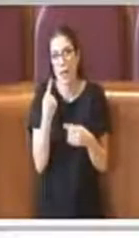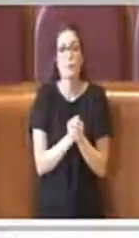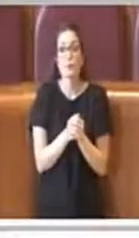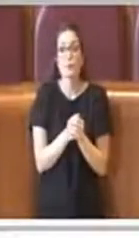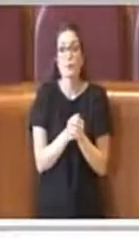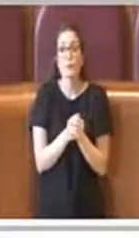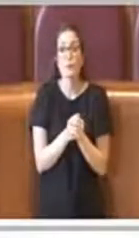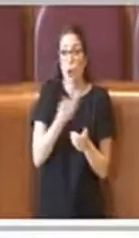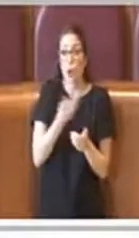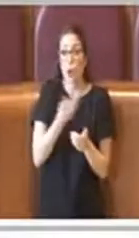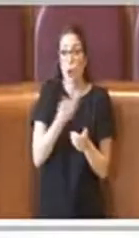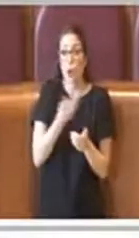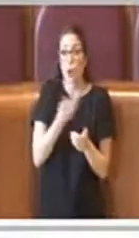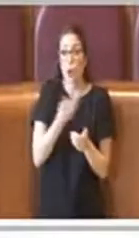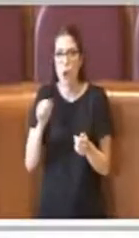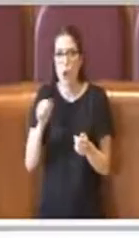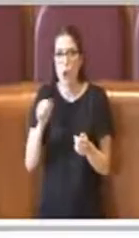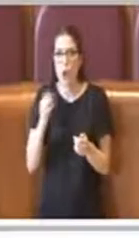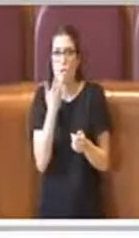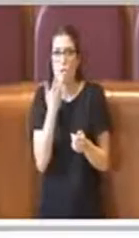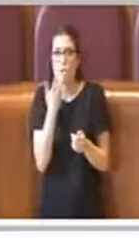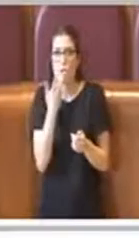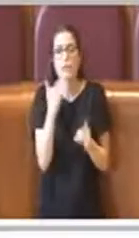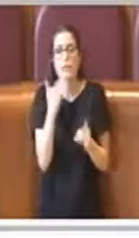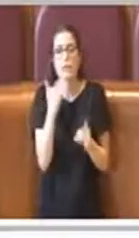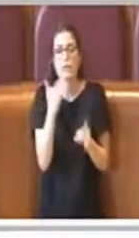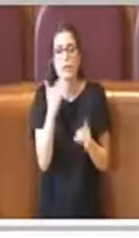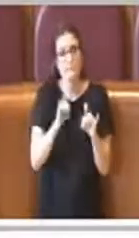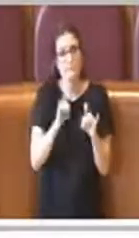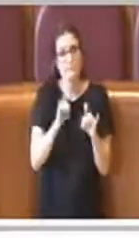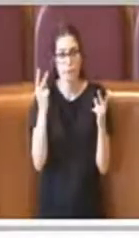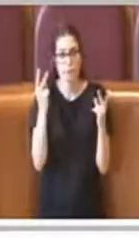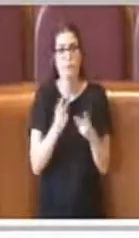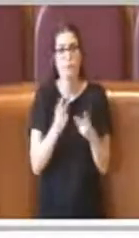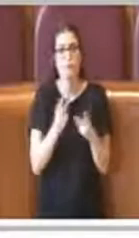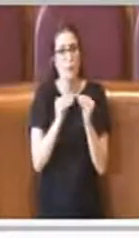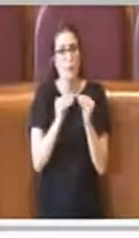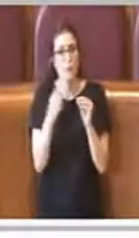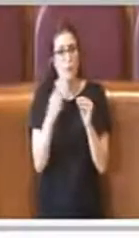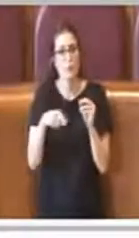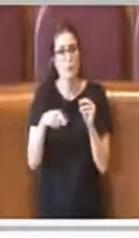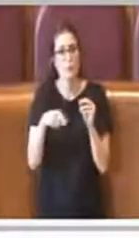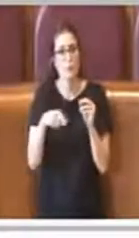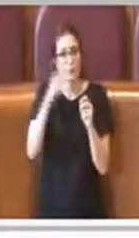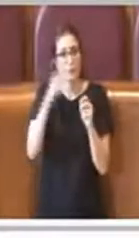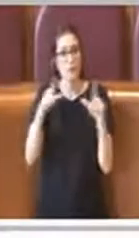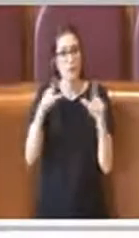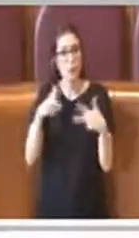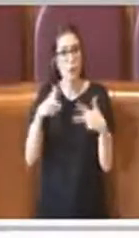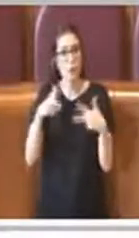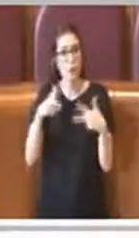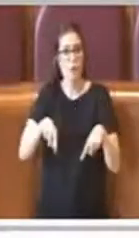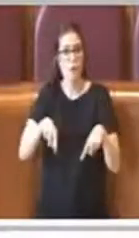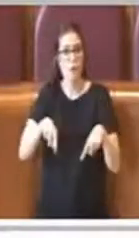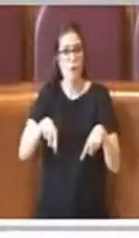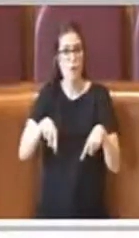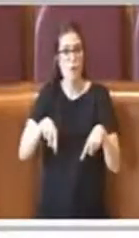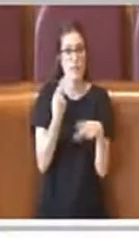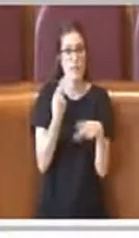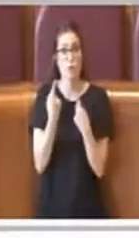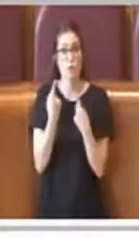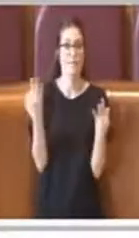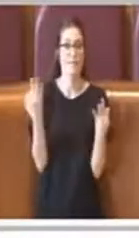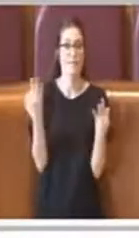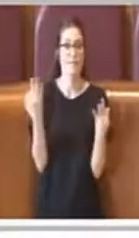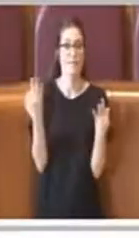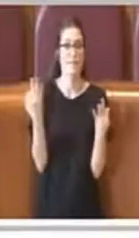fatto. Al consigliere Zannola, invece voglio dire che sì, è vero che questa modella di videoconferenza non era